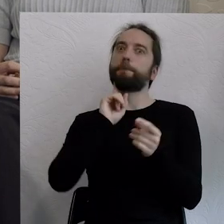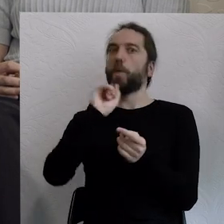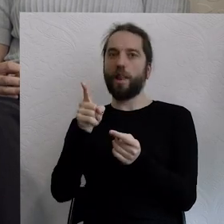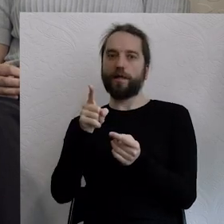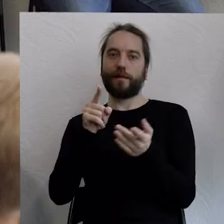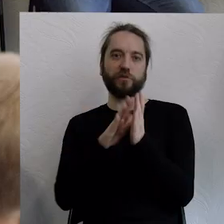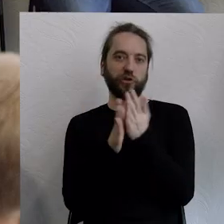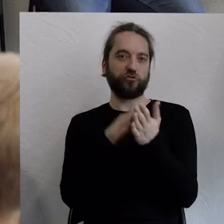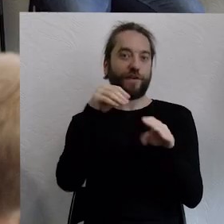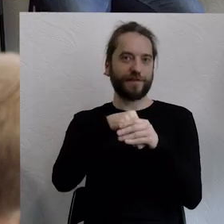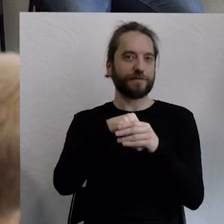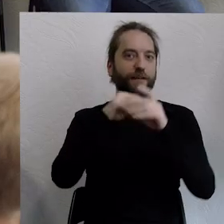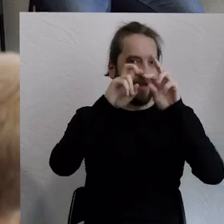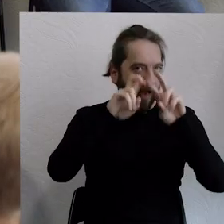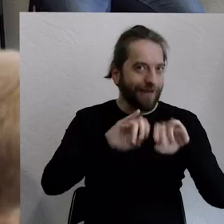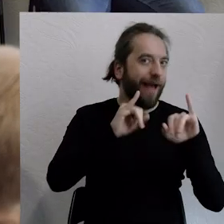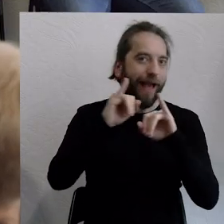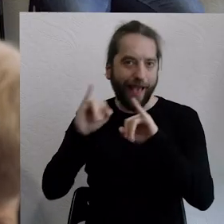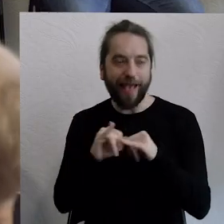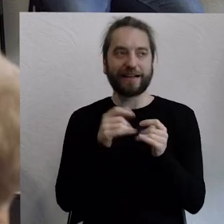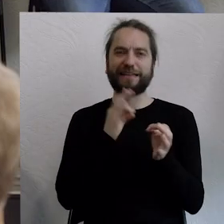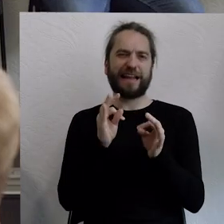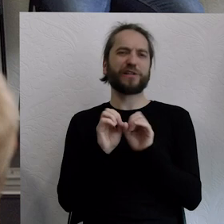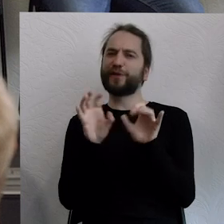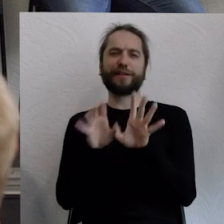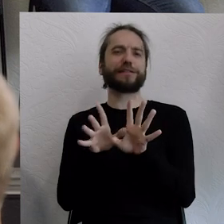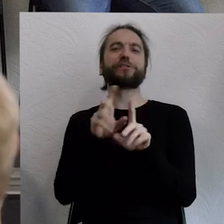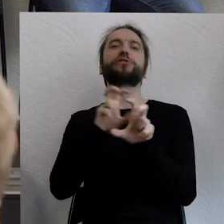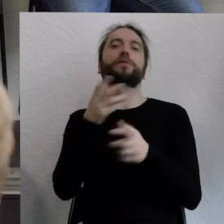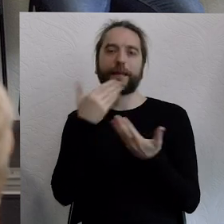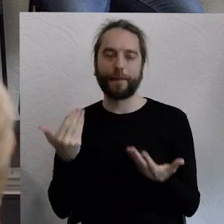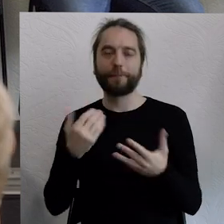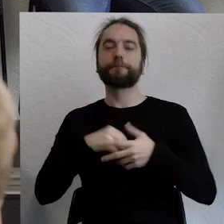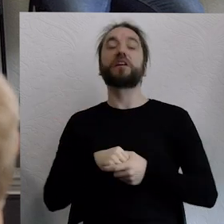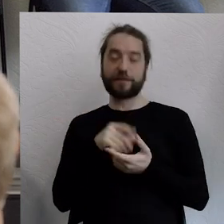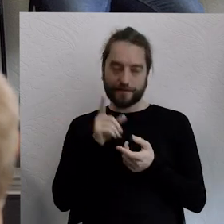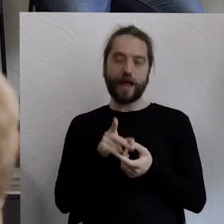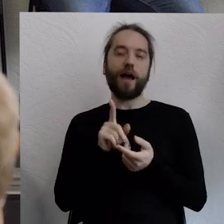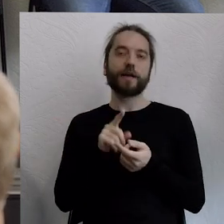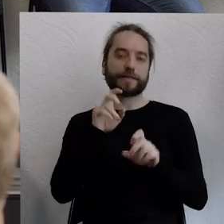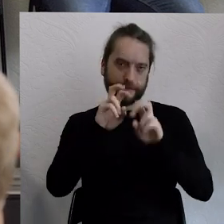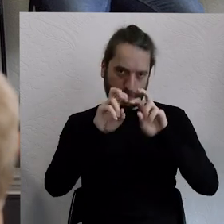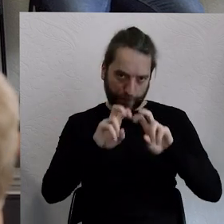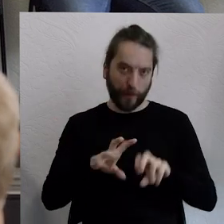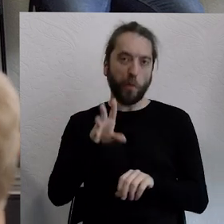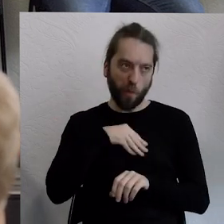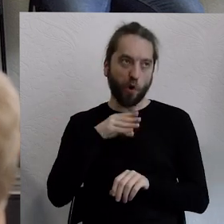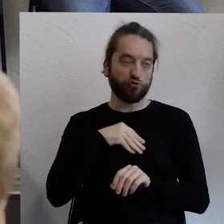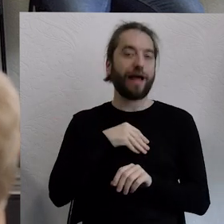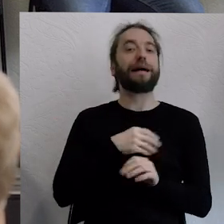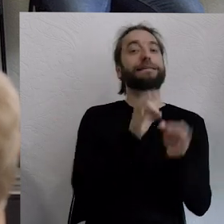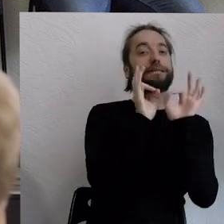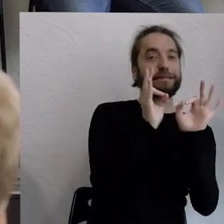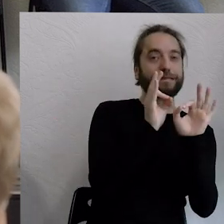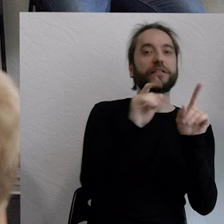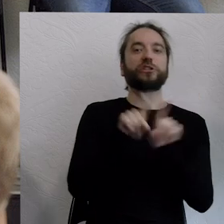zajmować czasu, żeby tłumaczyć dosyć techniczny aspekt, ale rzeczywiście można to mierzyć również w ujęciu zarówno ilościowym, jak jakościowym